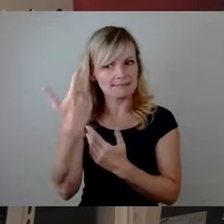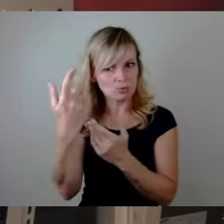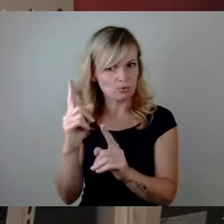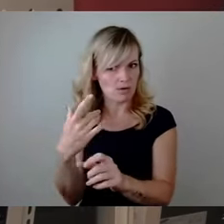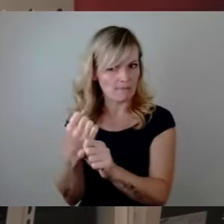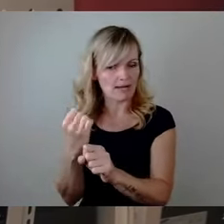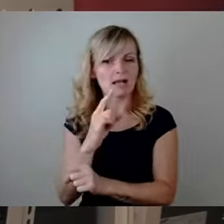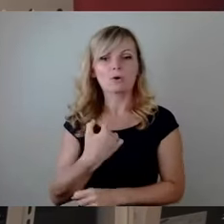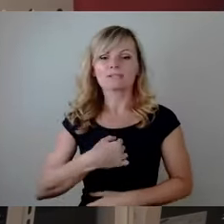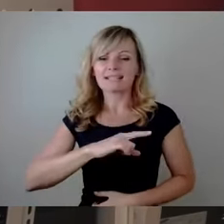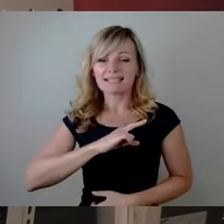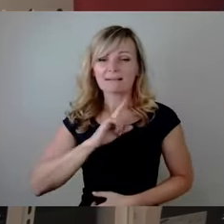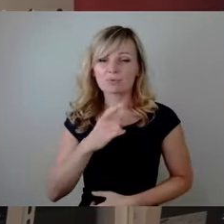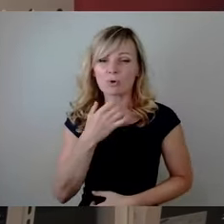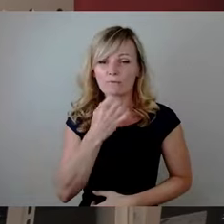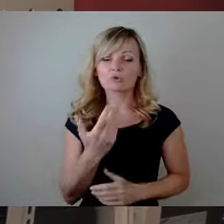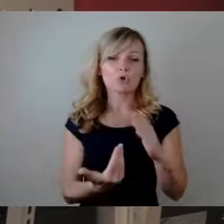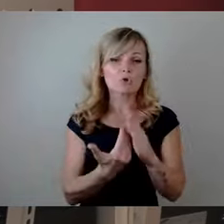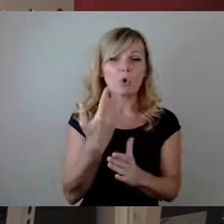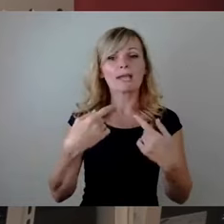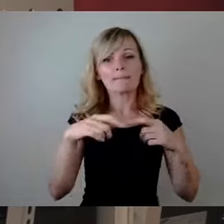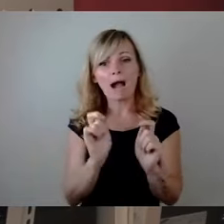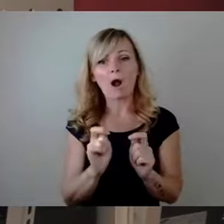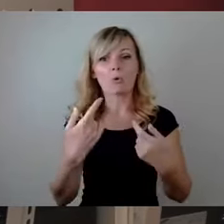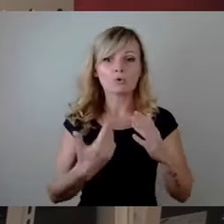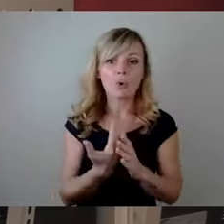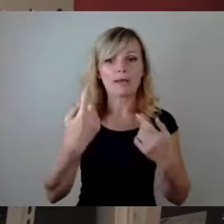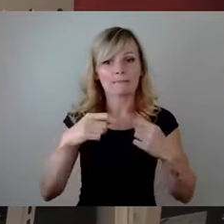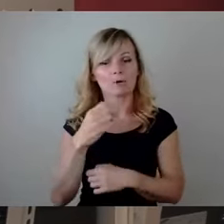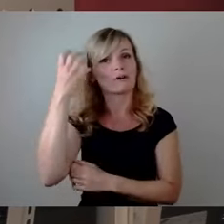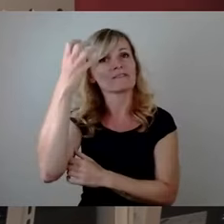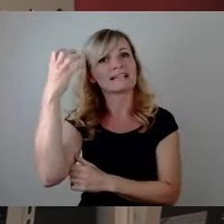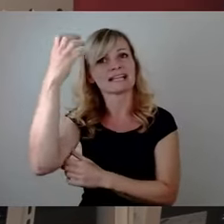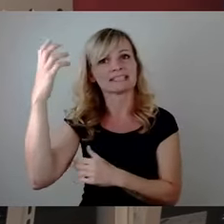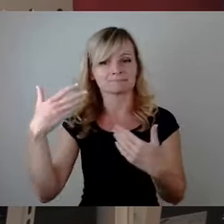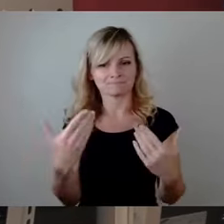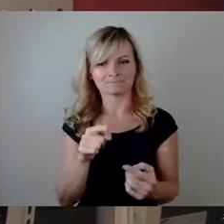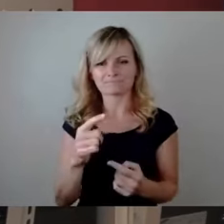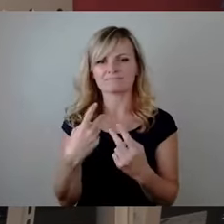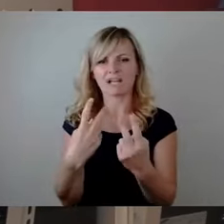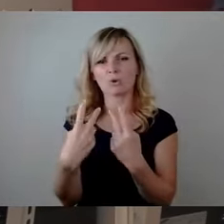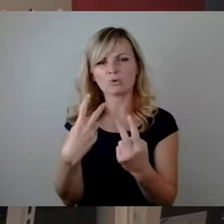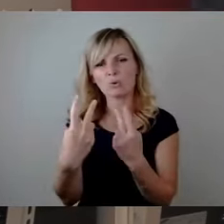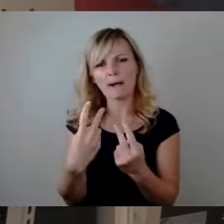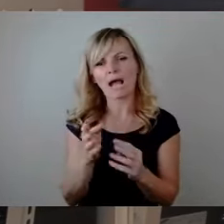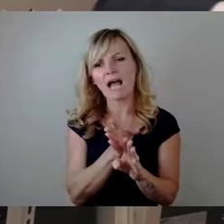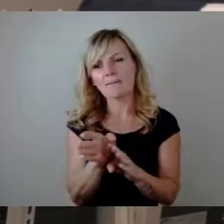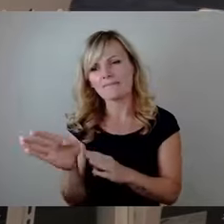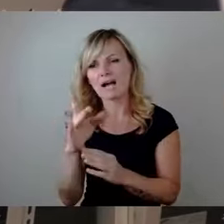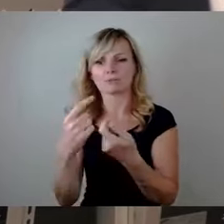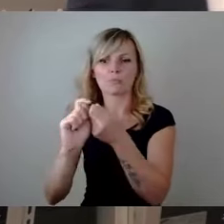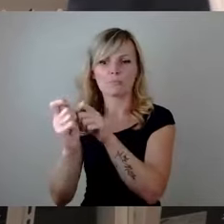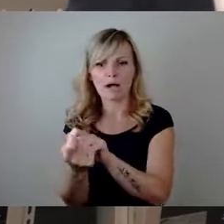dass wir bei allen Neubaufantasien, die wir jetzt haben, dort noch die Autobahnabfahrt umbauen, hier noch eine neue